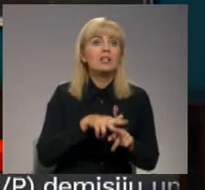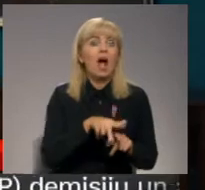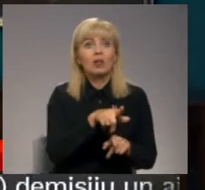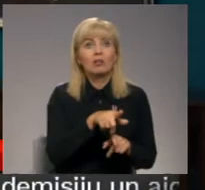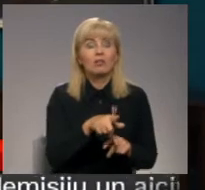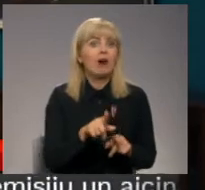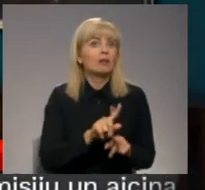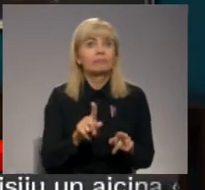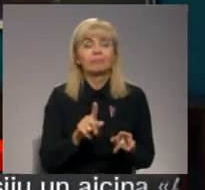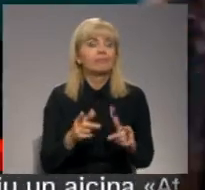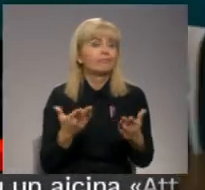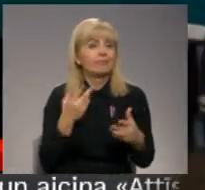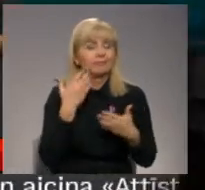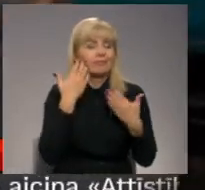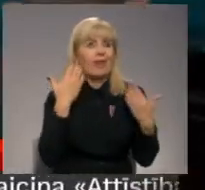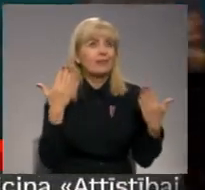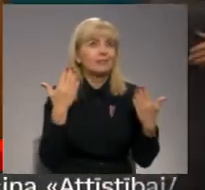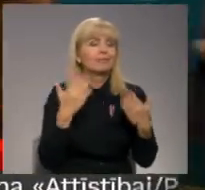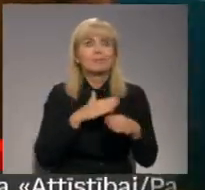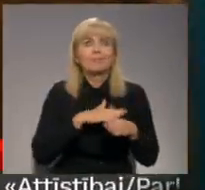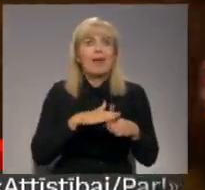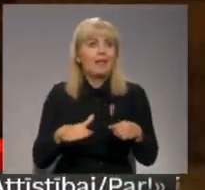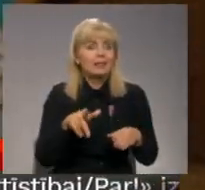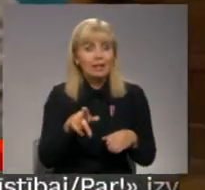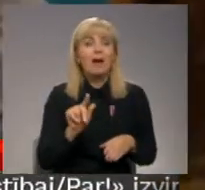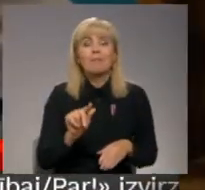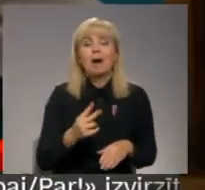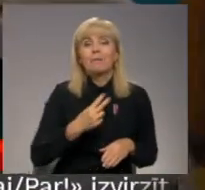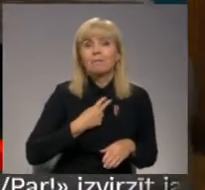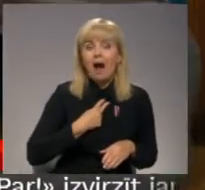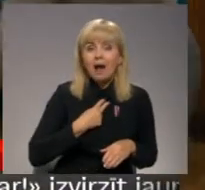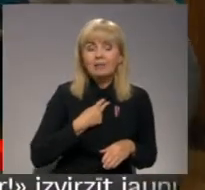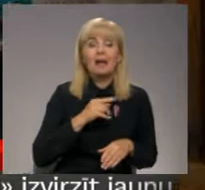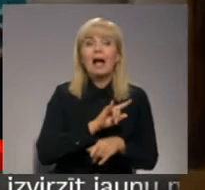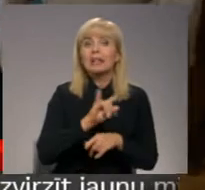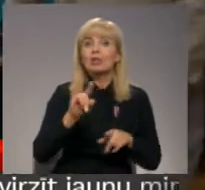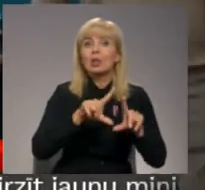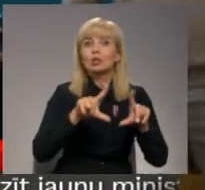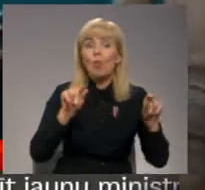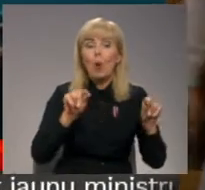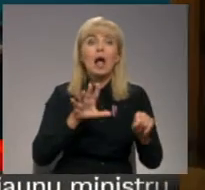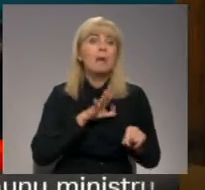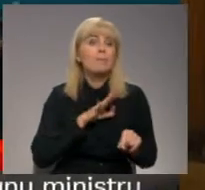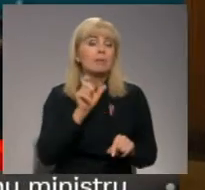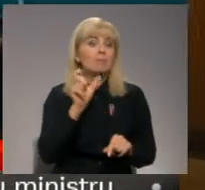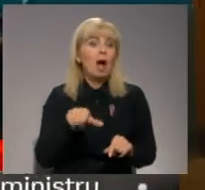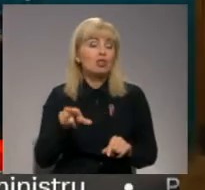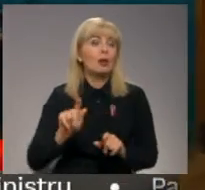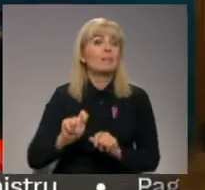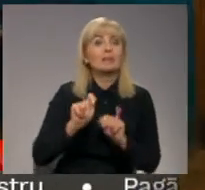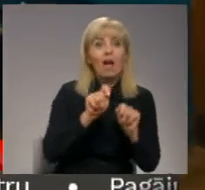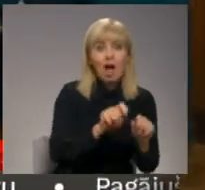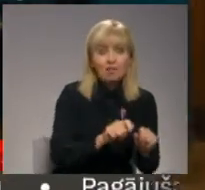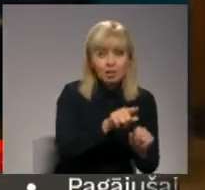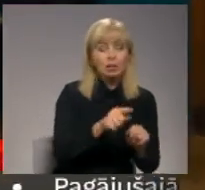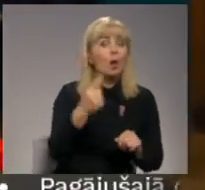es nezinu, pilnīgi. Nemazāks pārsteigums buru lidotāju skolas karoga esamība bijusi arī pašiem dāvinātājiem, kuri